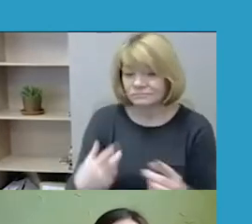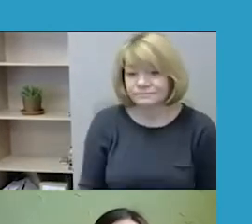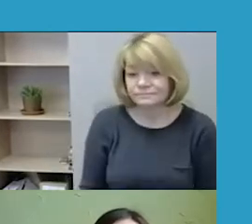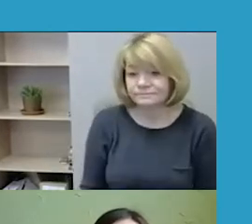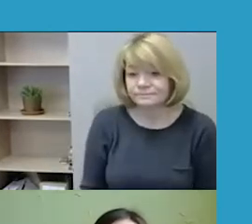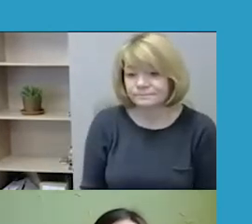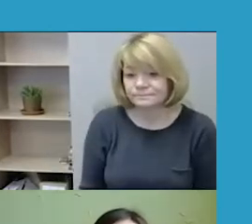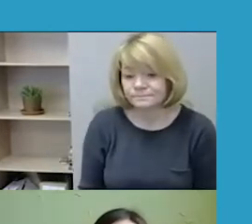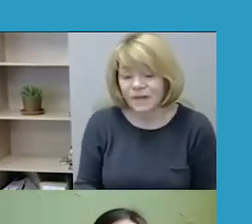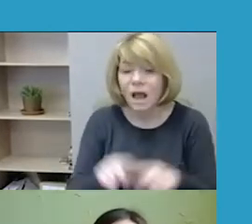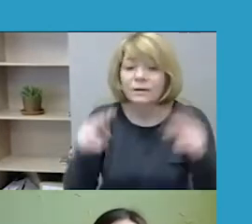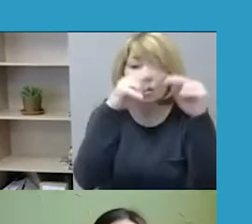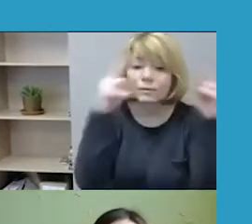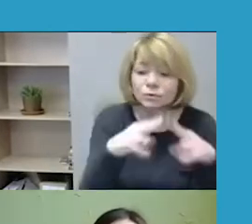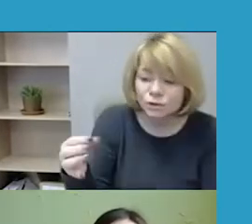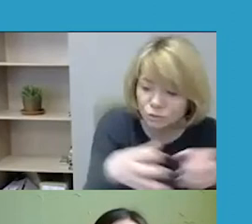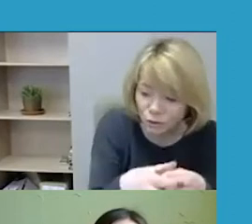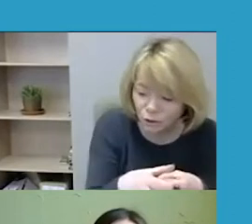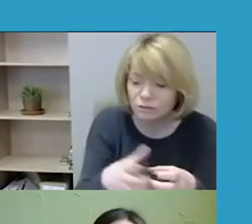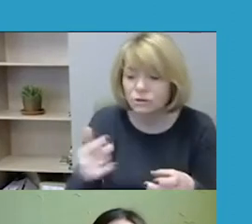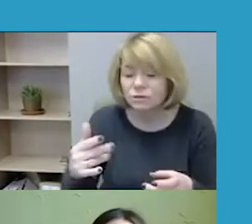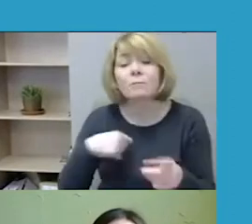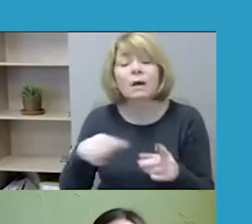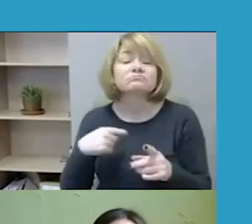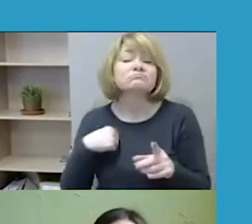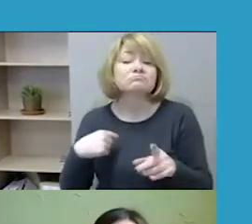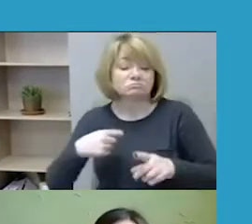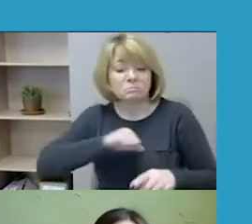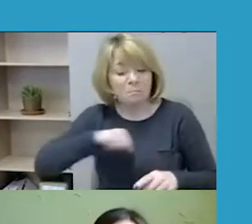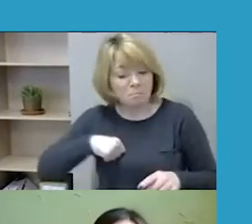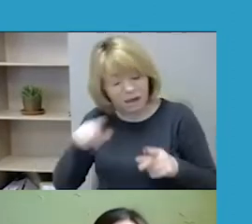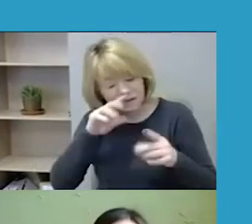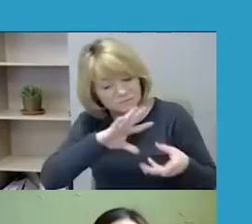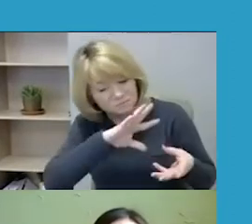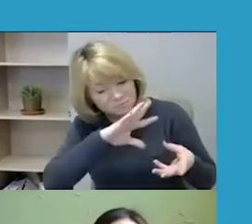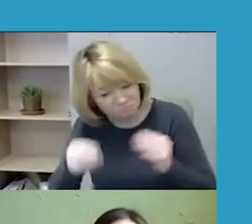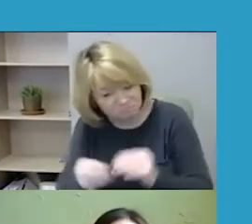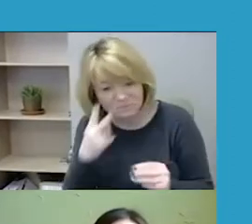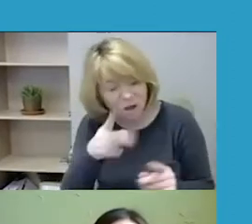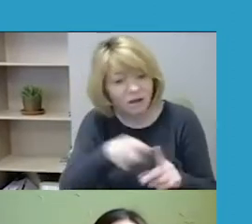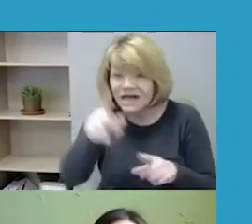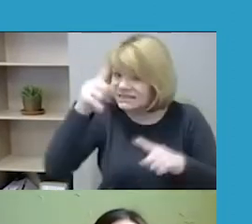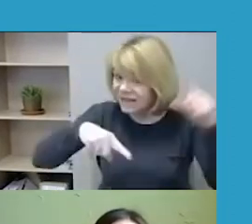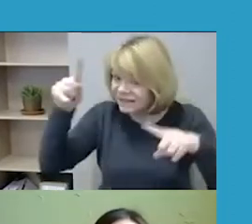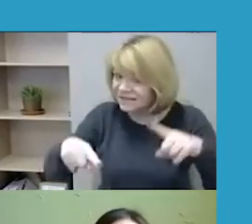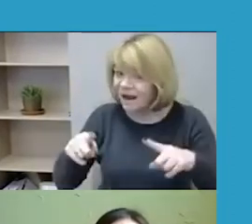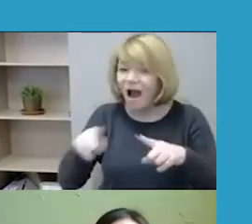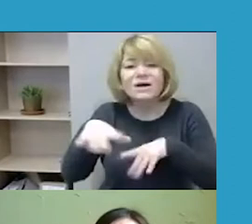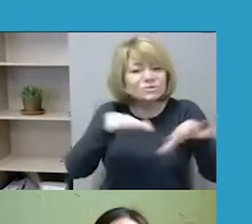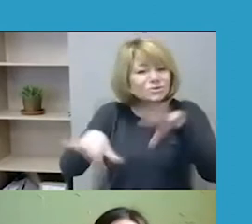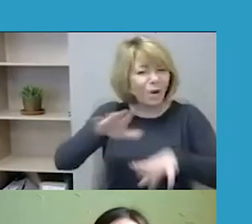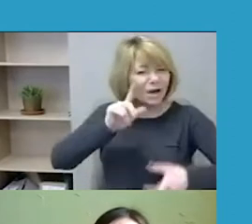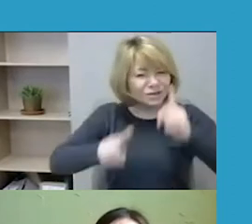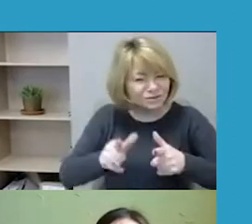tiek tarptautinės organizacijos, tiek mes pasverime išvada, jog statistika netitinka realios situacijos. Ir dalis